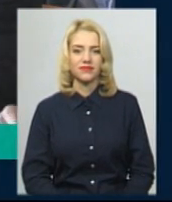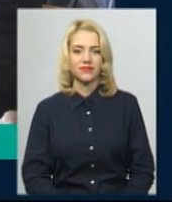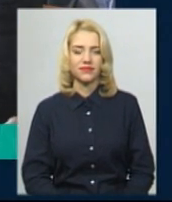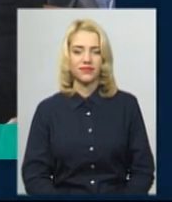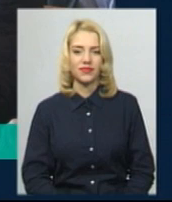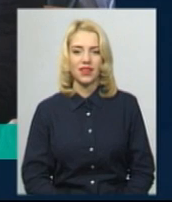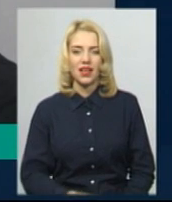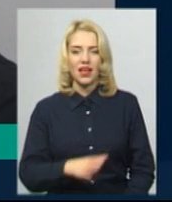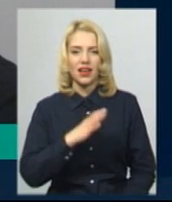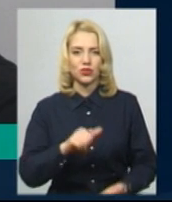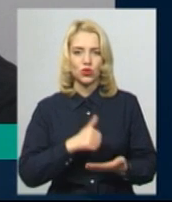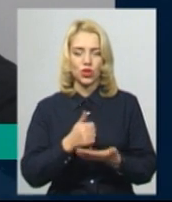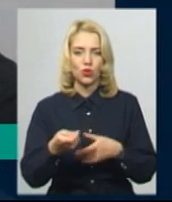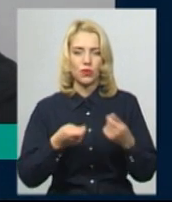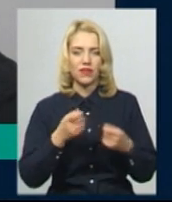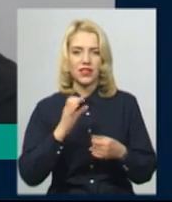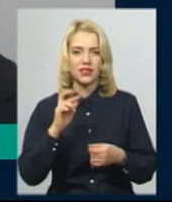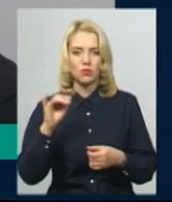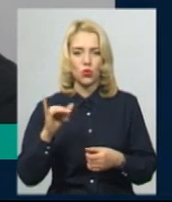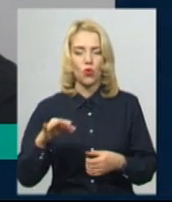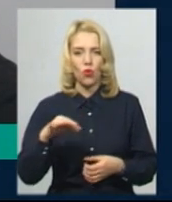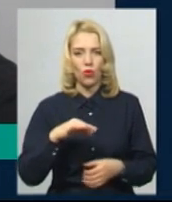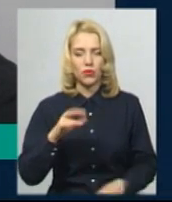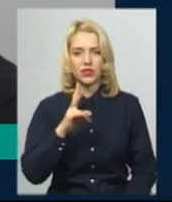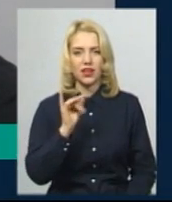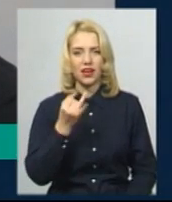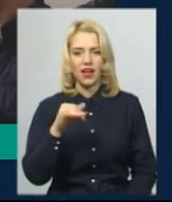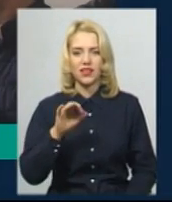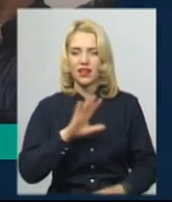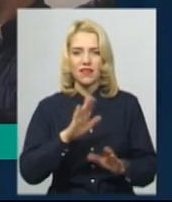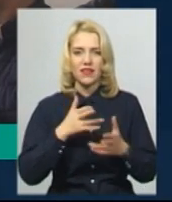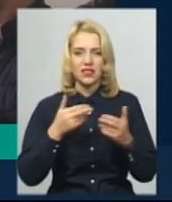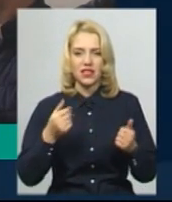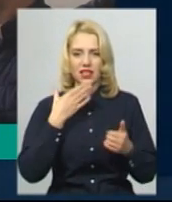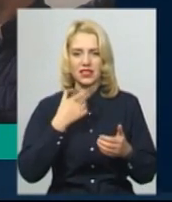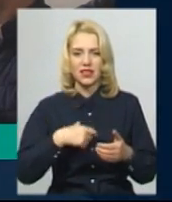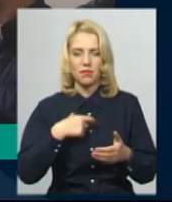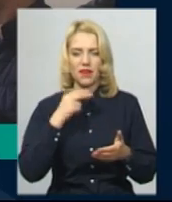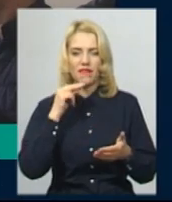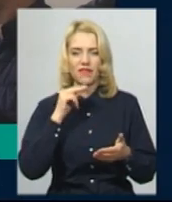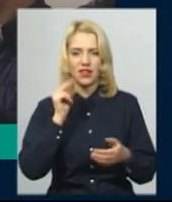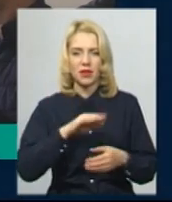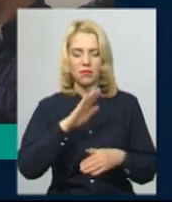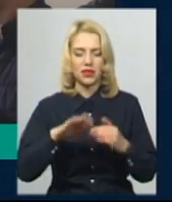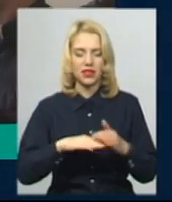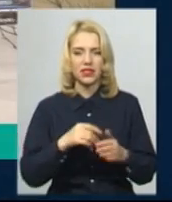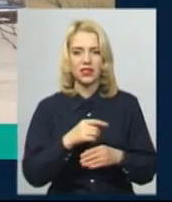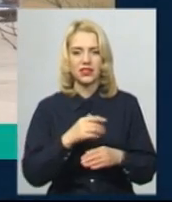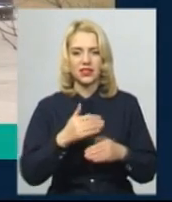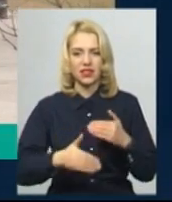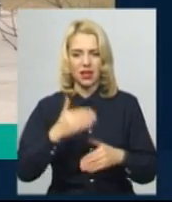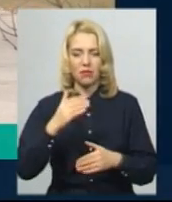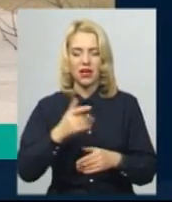Екс-очільник управління СБУ в області Віктор Крайтор не визнає себе винним у стріляненні під стінами СБУ в 2014 році.